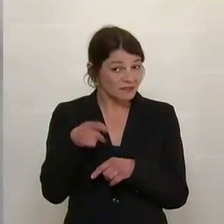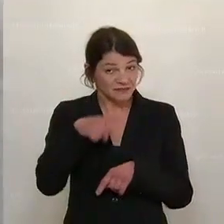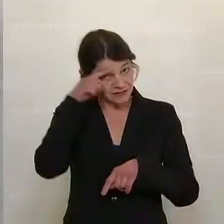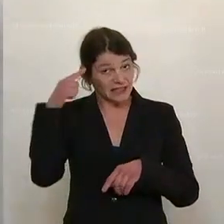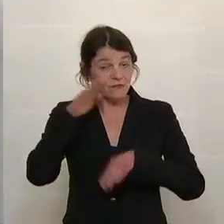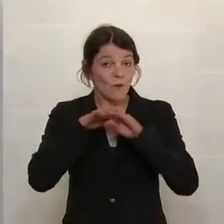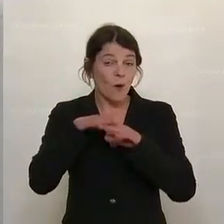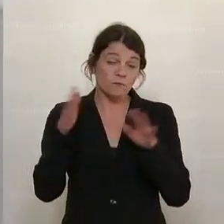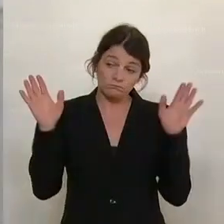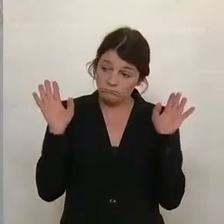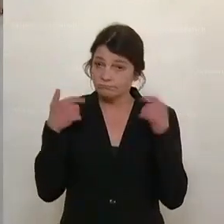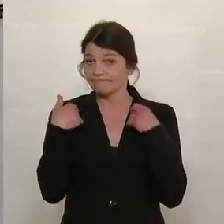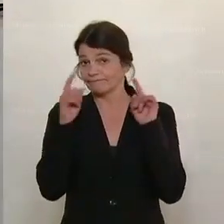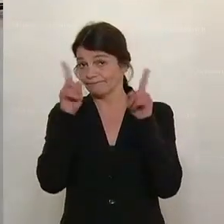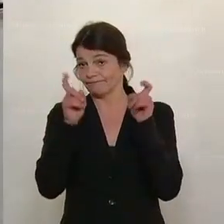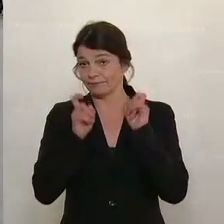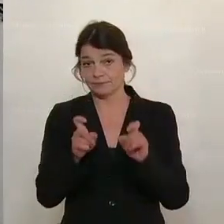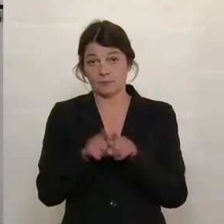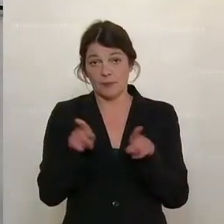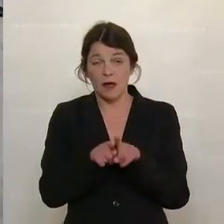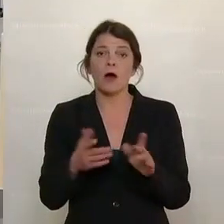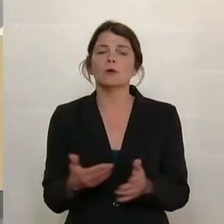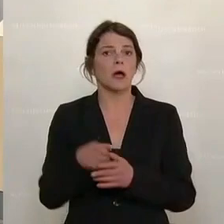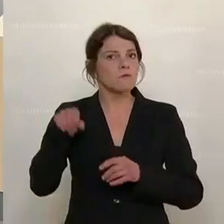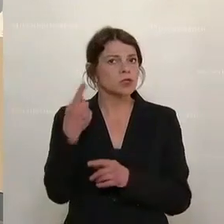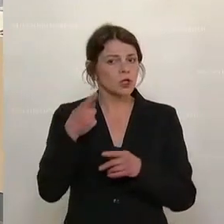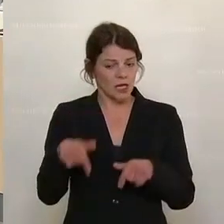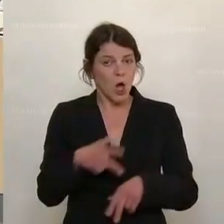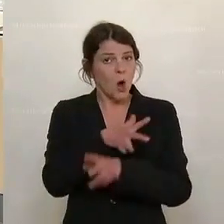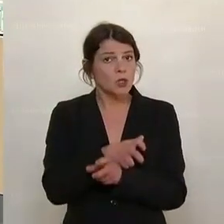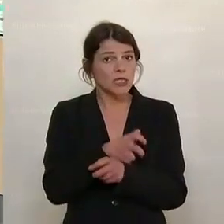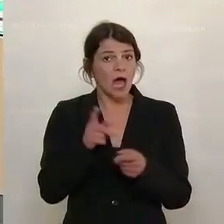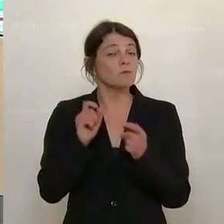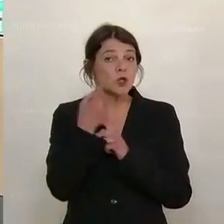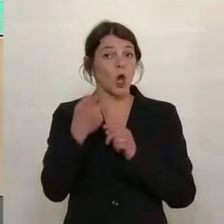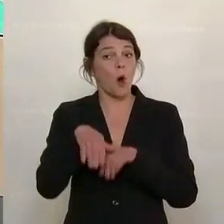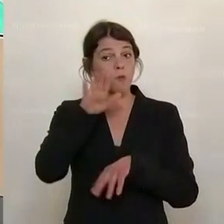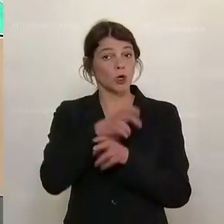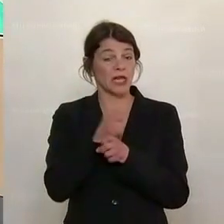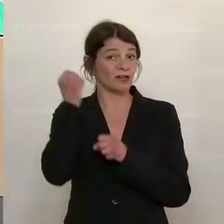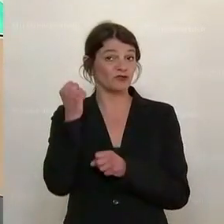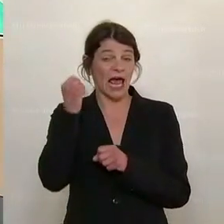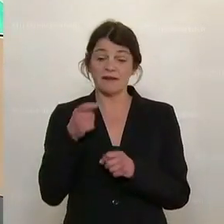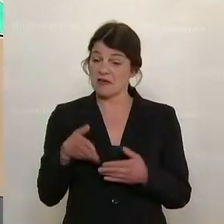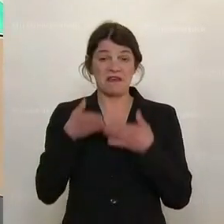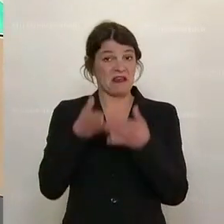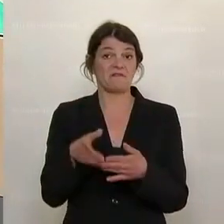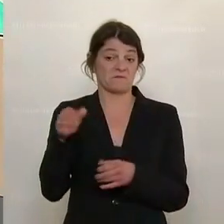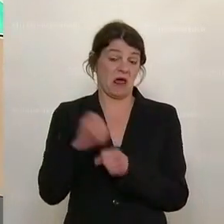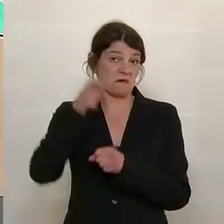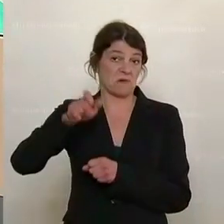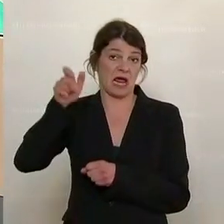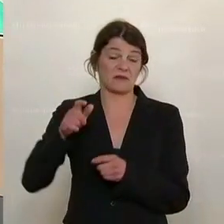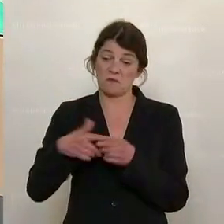ist, wage ich auch einmal zu bezweifeln. Vor allem hilft es in Österreich und in Oberösterreich, Steyr, den Arbeitern und